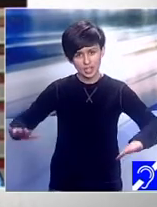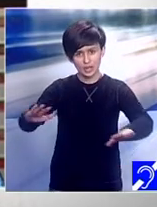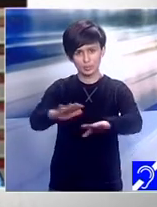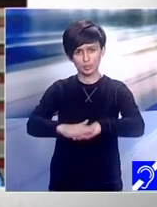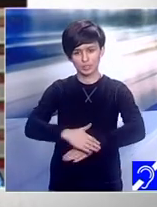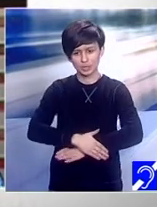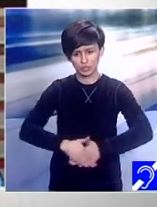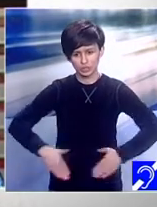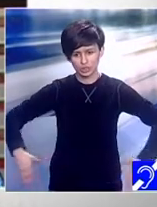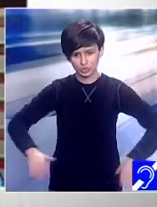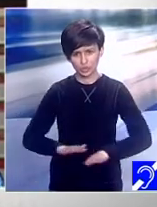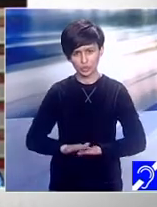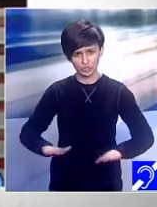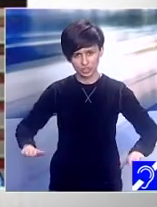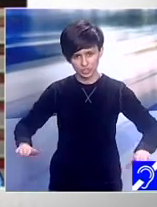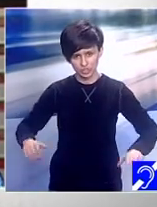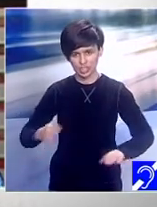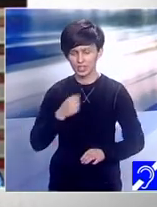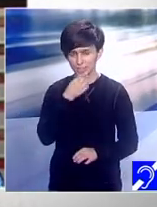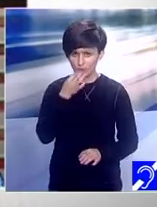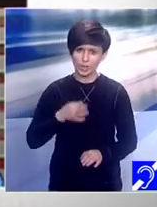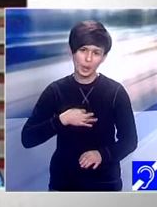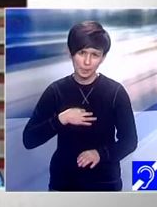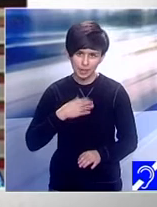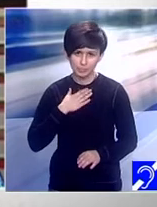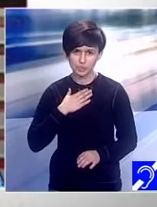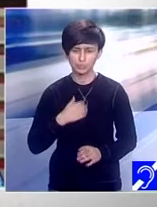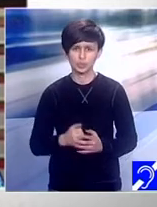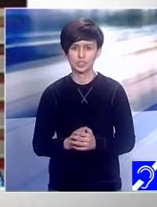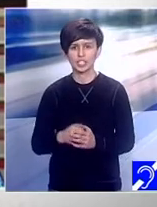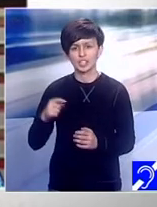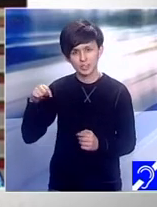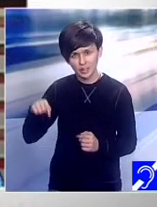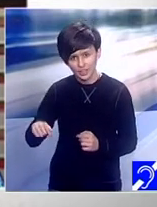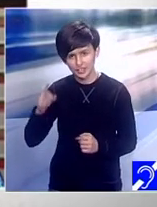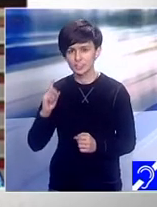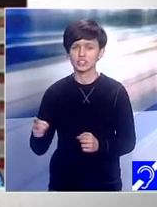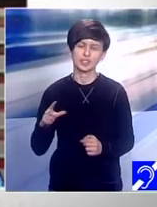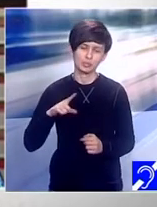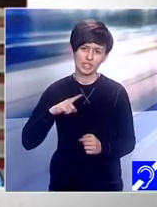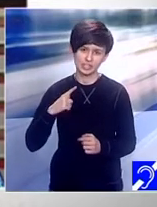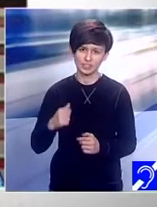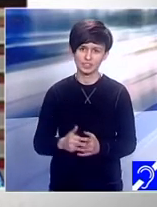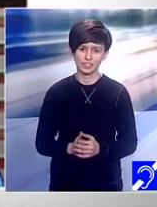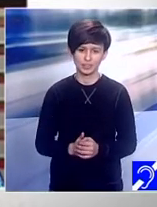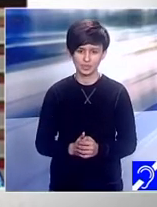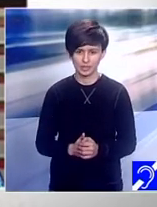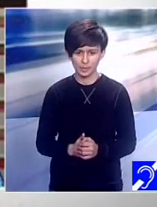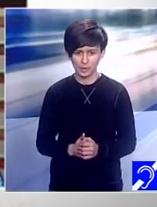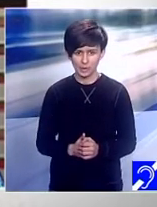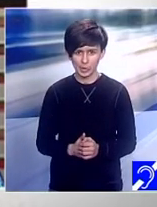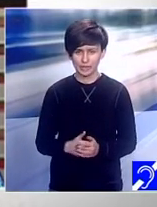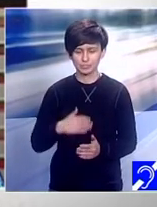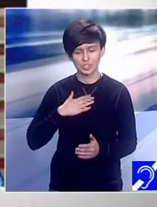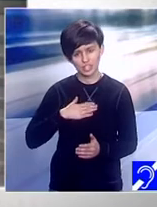este locul meu, aici trebuie să fiu și să dau tot ce este bun din